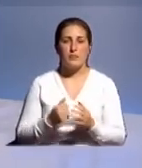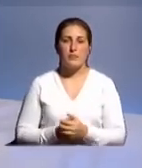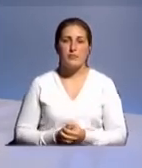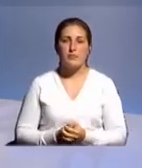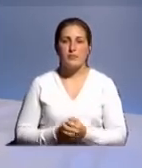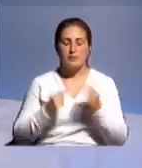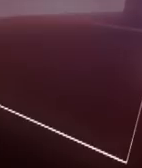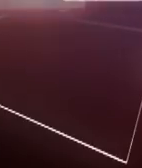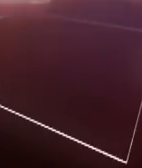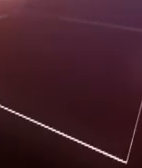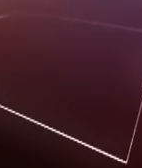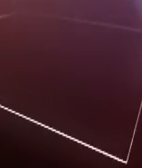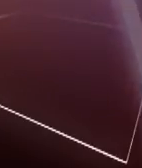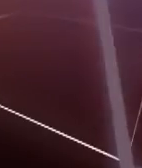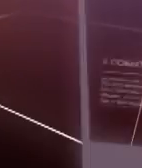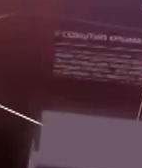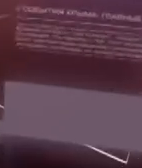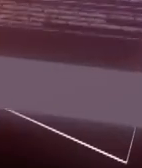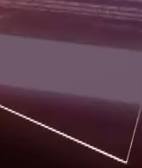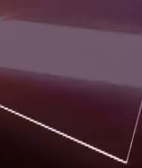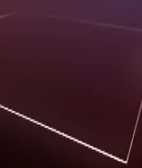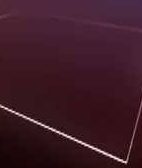Редактор